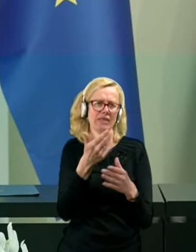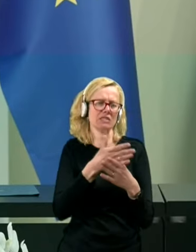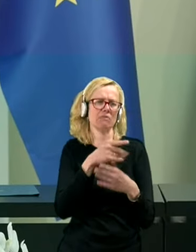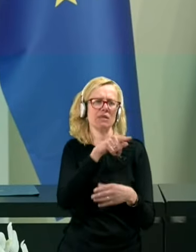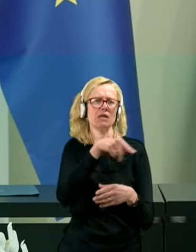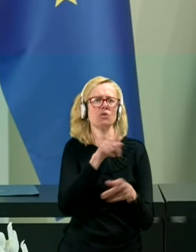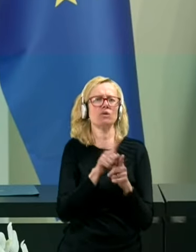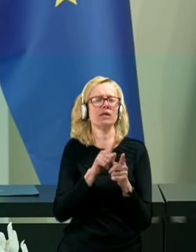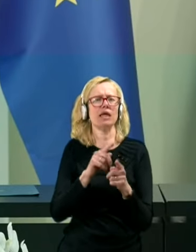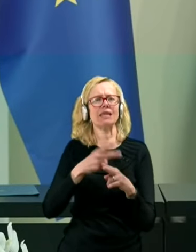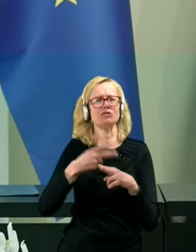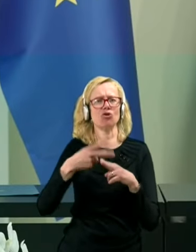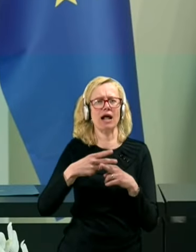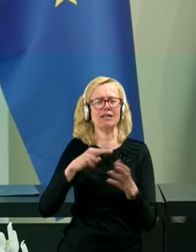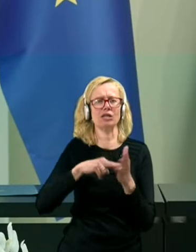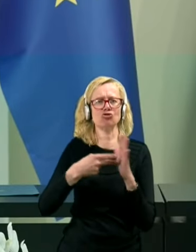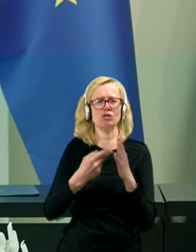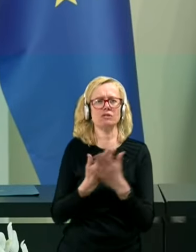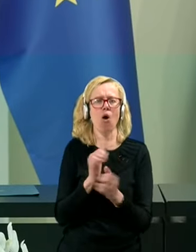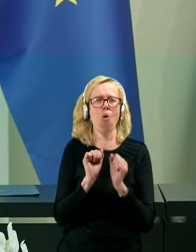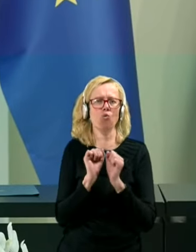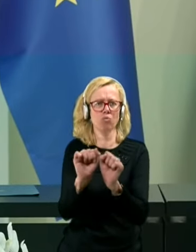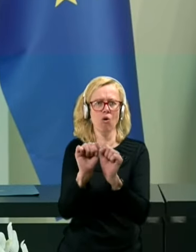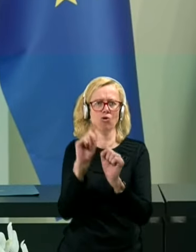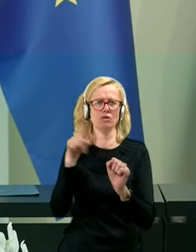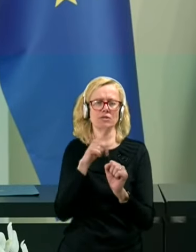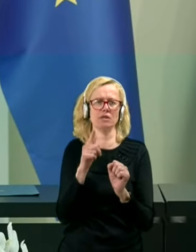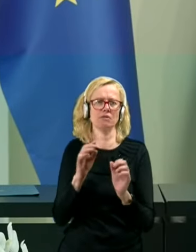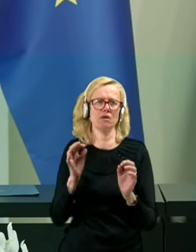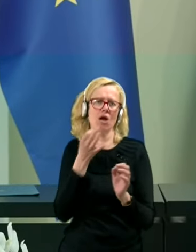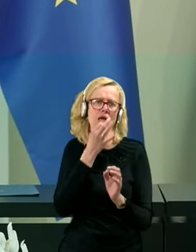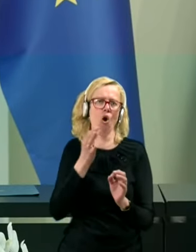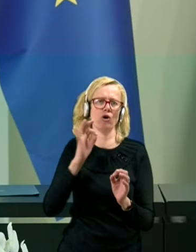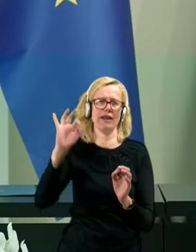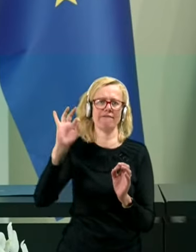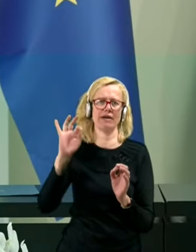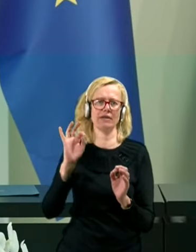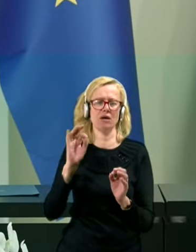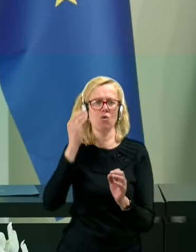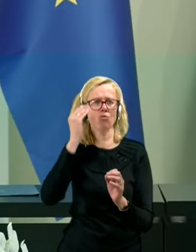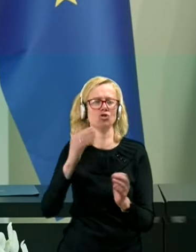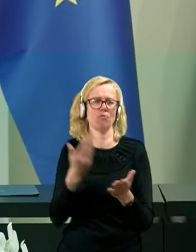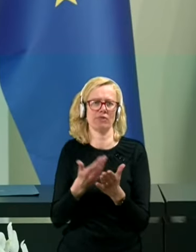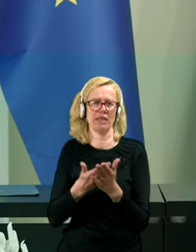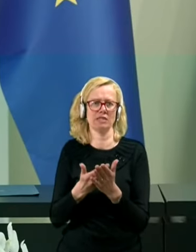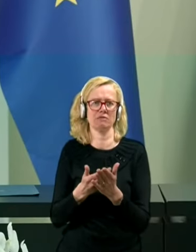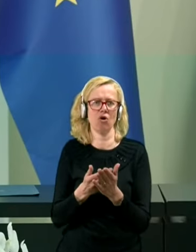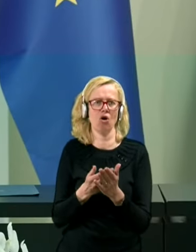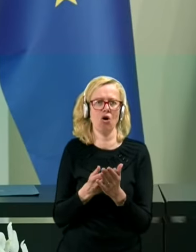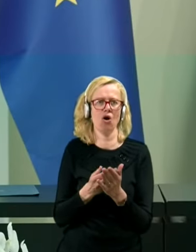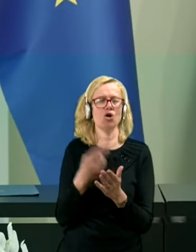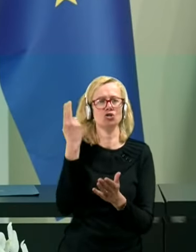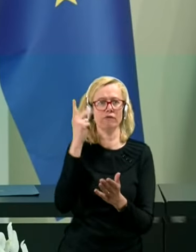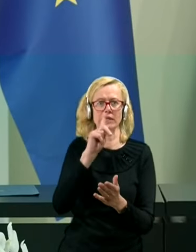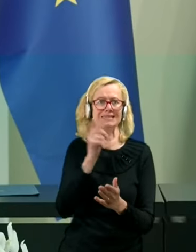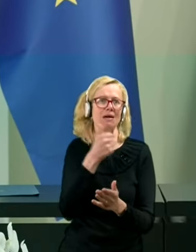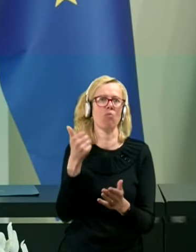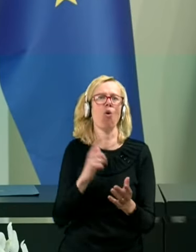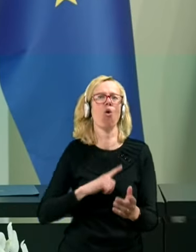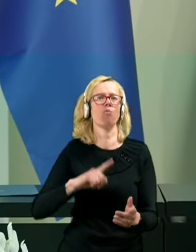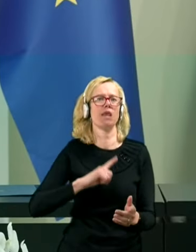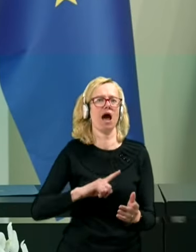nacionalni načrt za odpornost in ukrevanje. Upoštevamo dejstvo, da Slovenija ni samo ljubljana, da